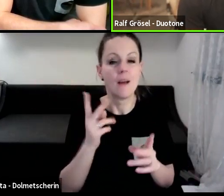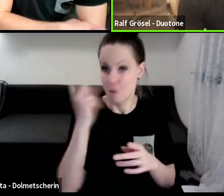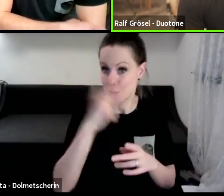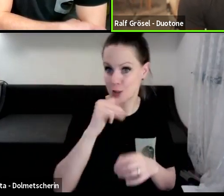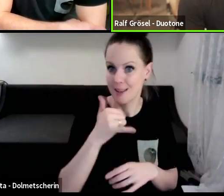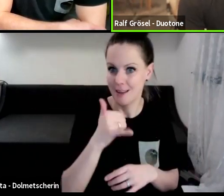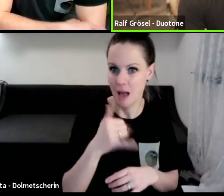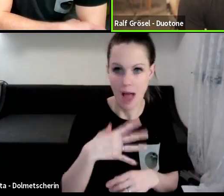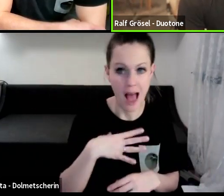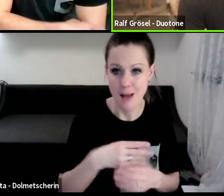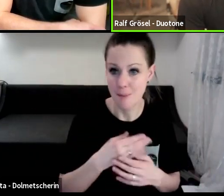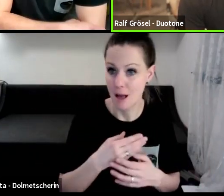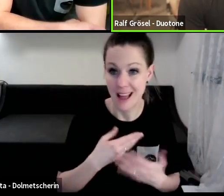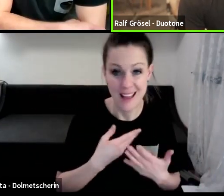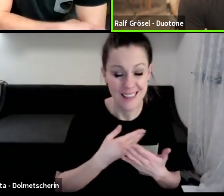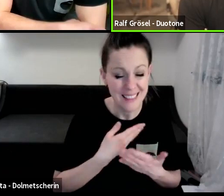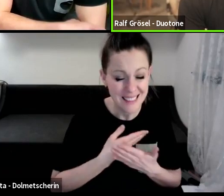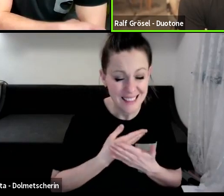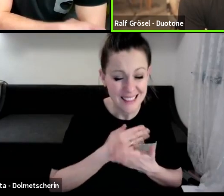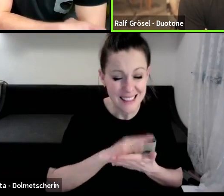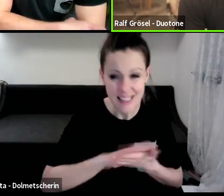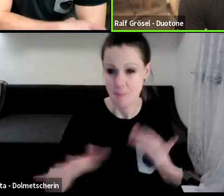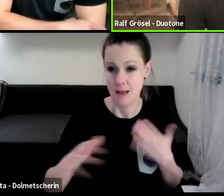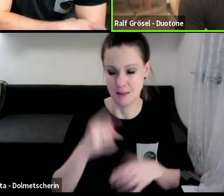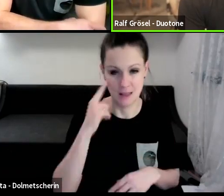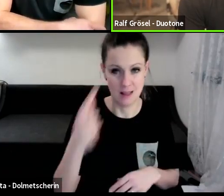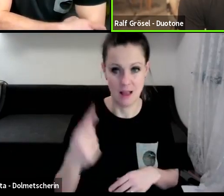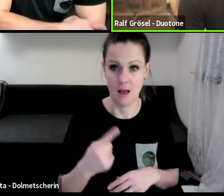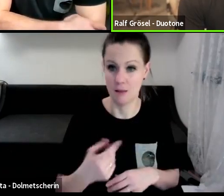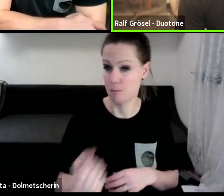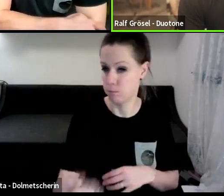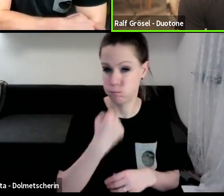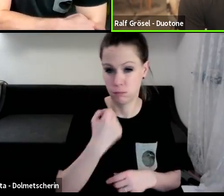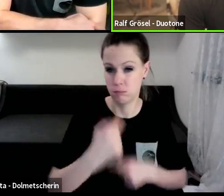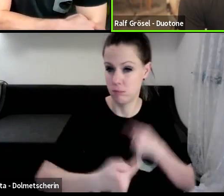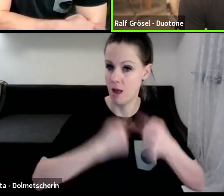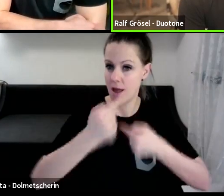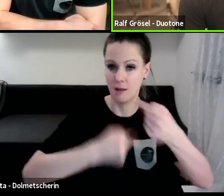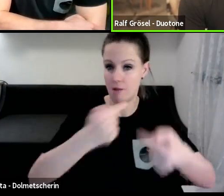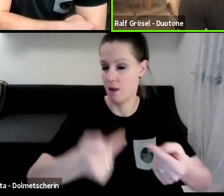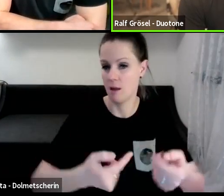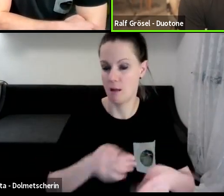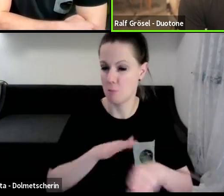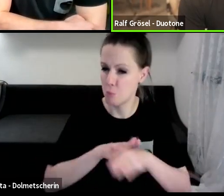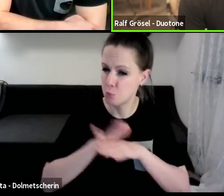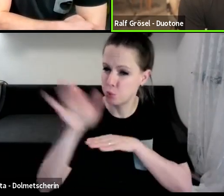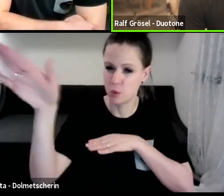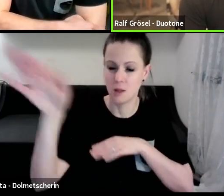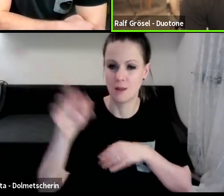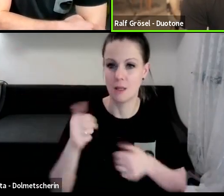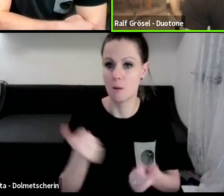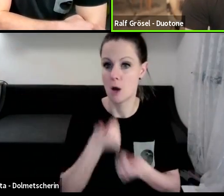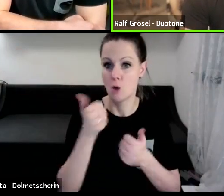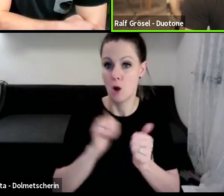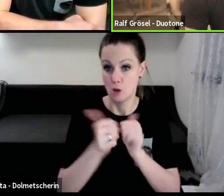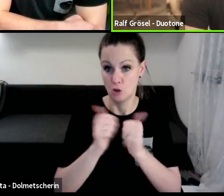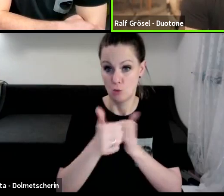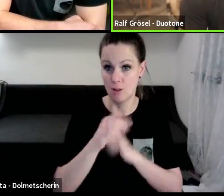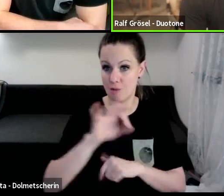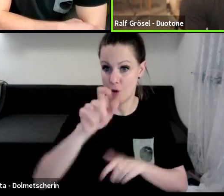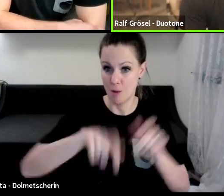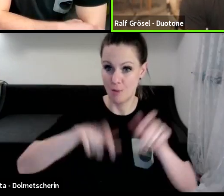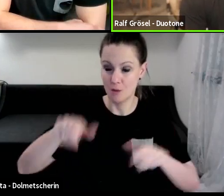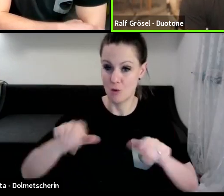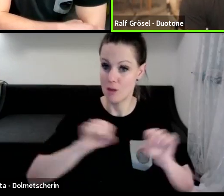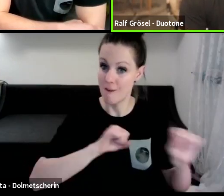jeder ist extrem überrascht, wie stark sich das entwickelt. Ich glaube, es ist ein toller Sport auch für Leute, die vielleicht auch vom